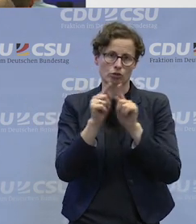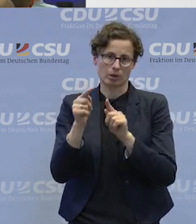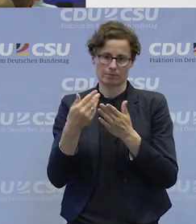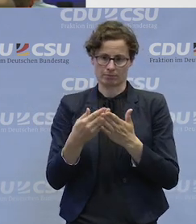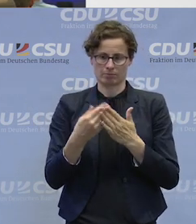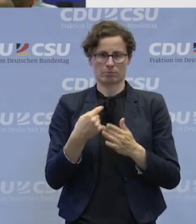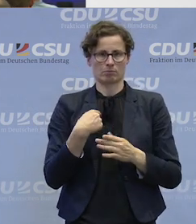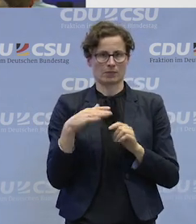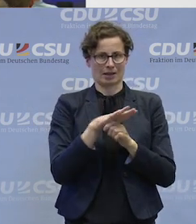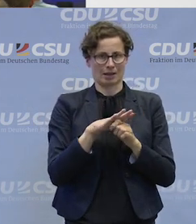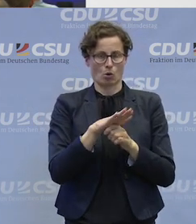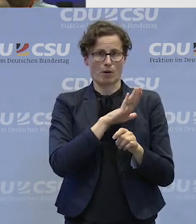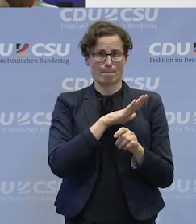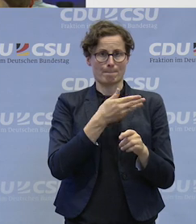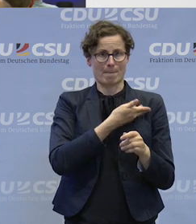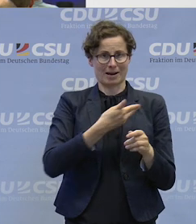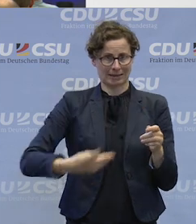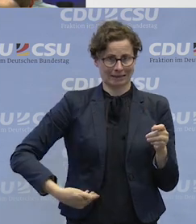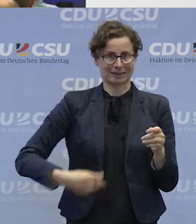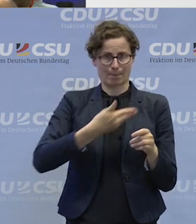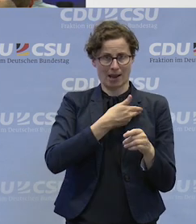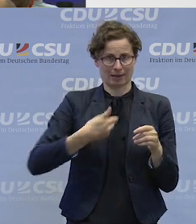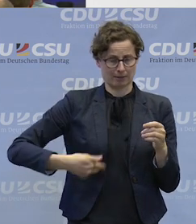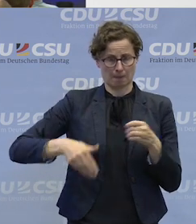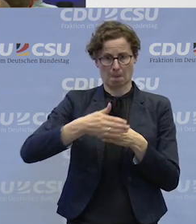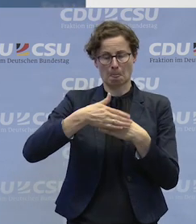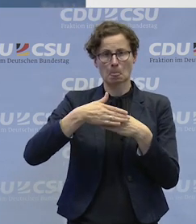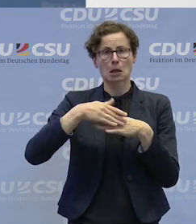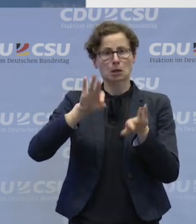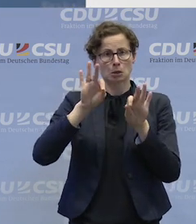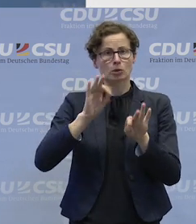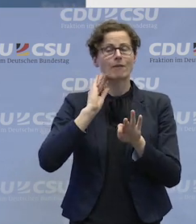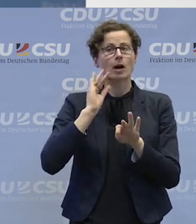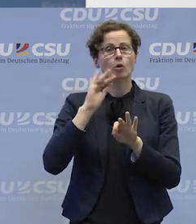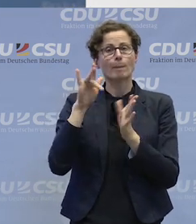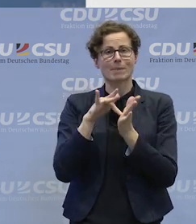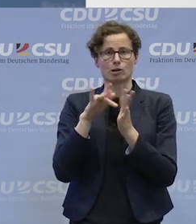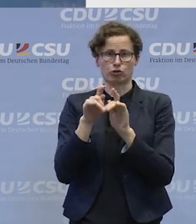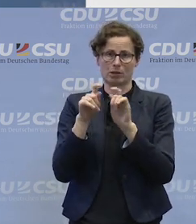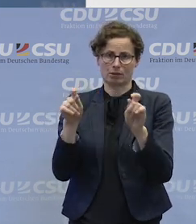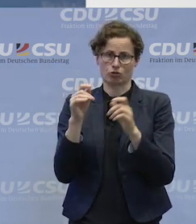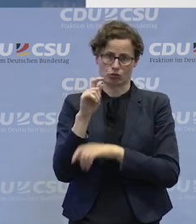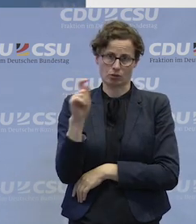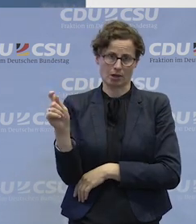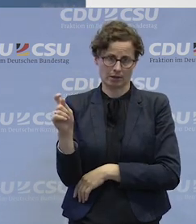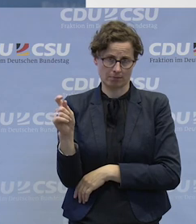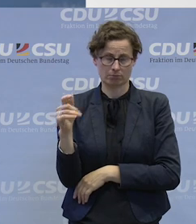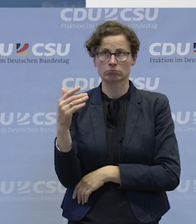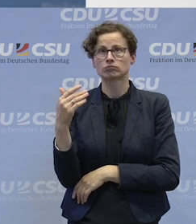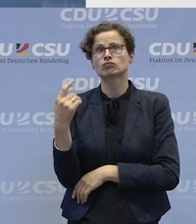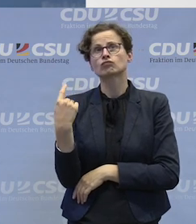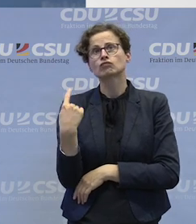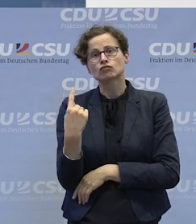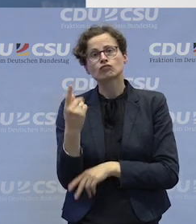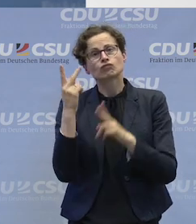Mainz-Bingen und der Stadt Mainz. Wir haben sehr gute Erfahrungen gemacht mit mittelständigen Unternehmen, die sehr,